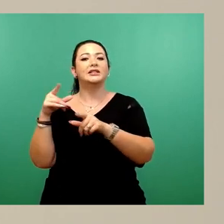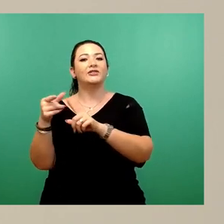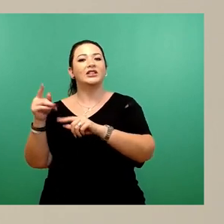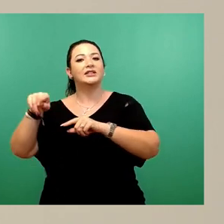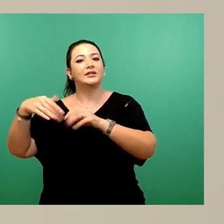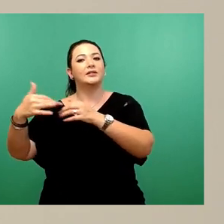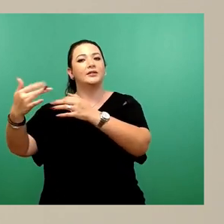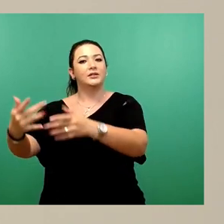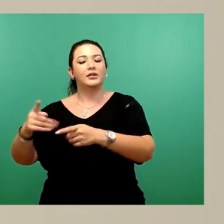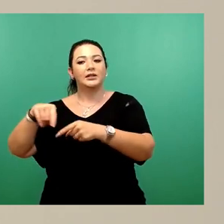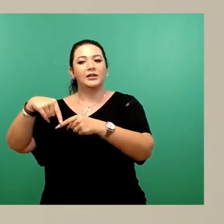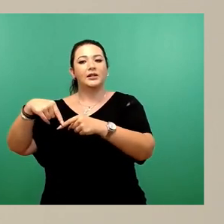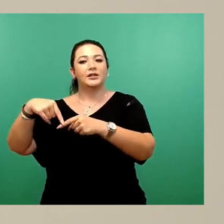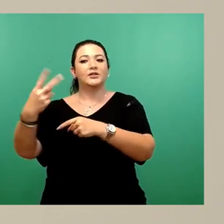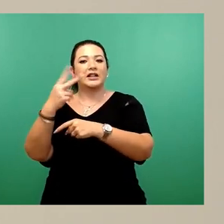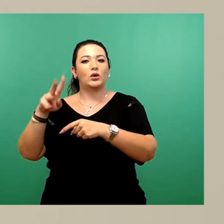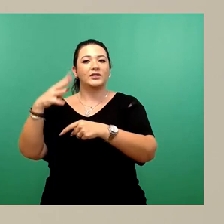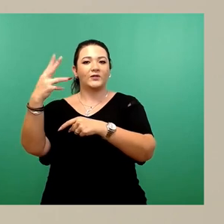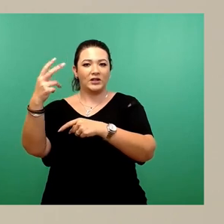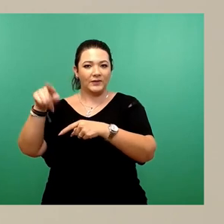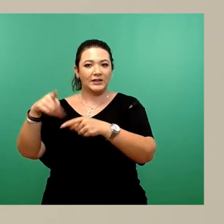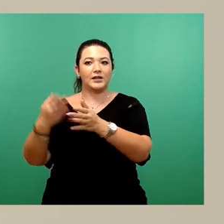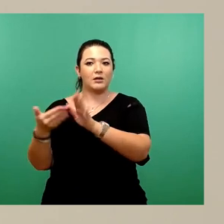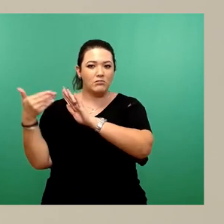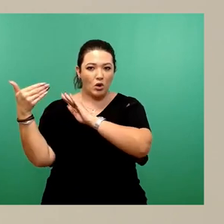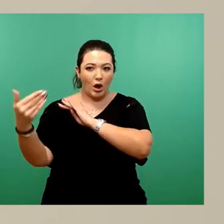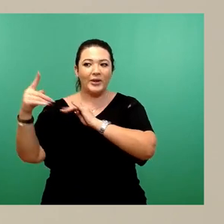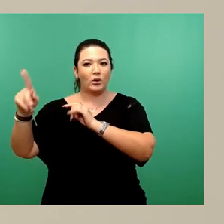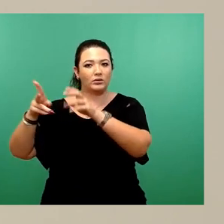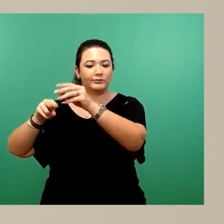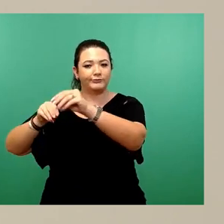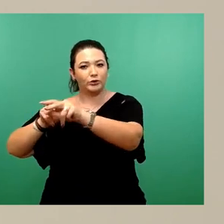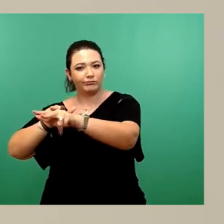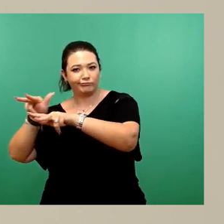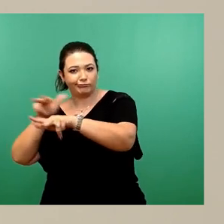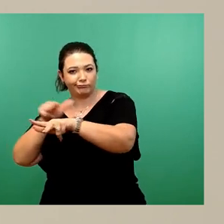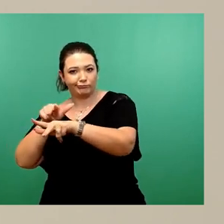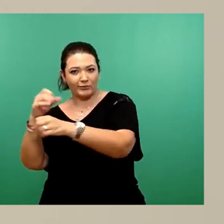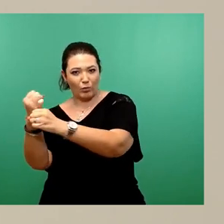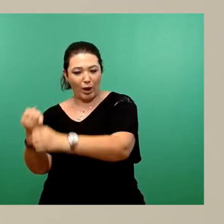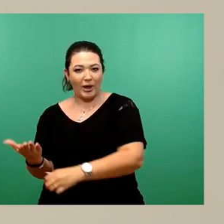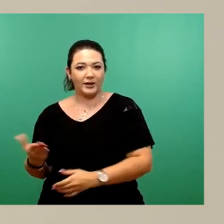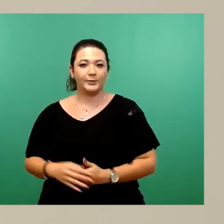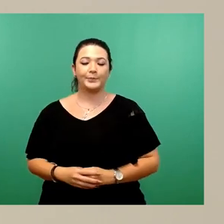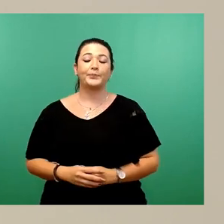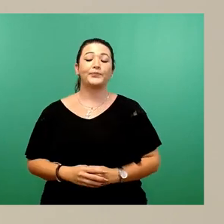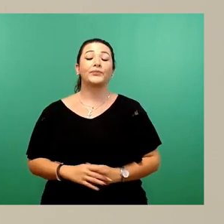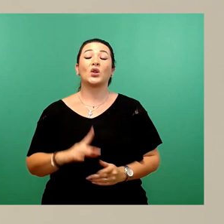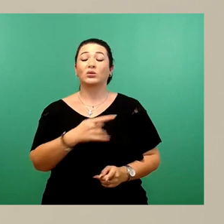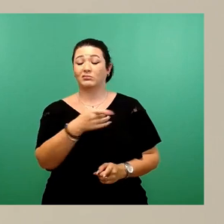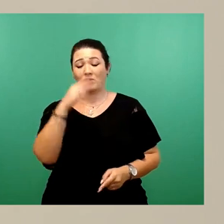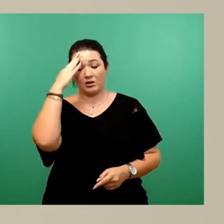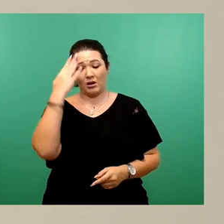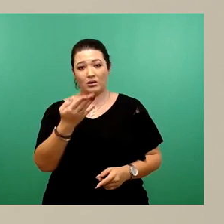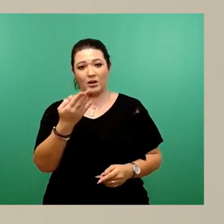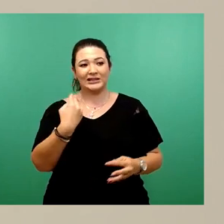erreichen und behandelt werden. Dann haben wir, das kennen Sie ja auch, den südlichen